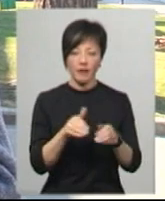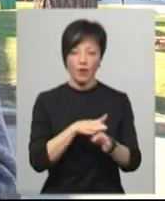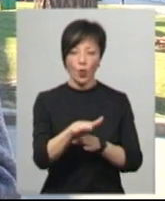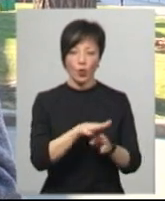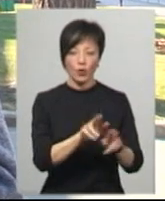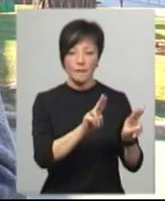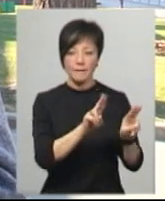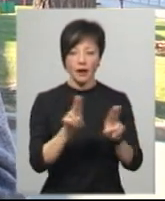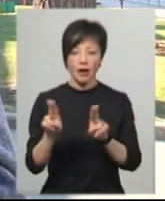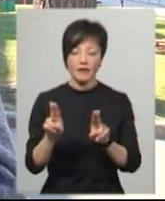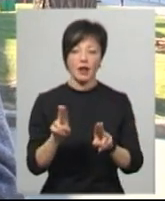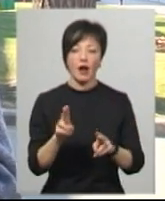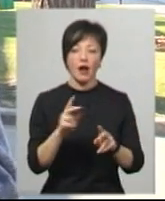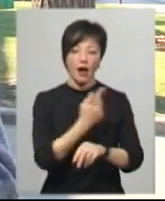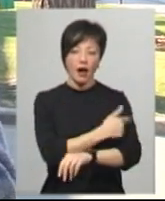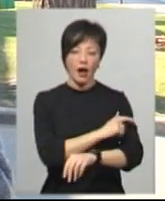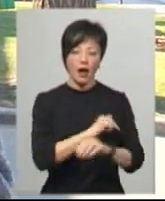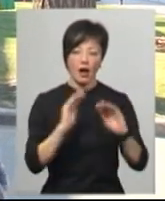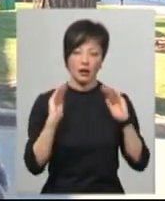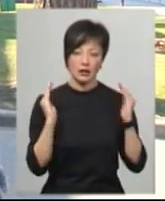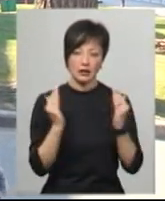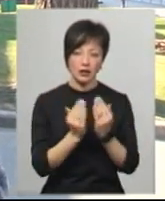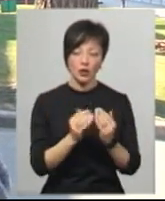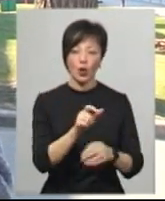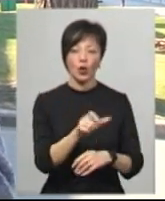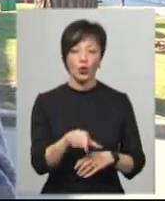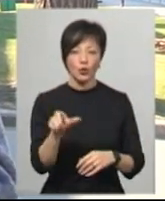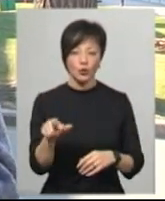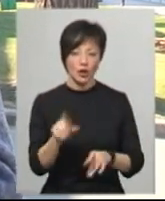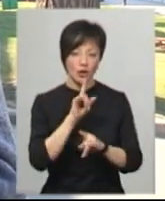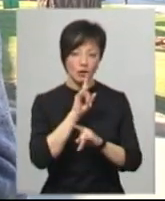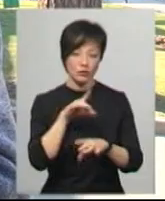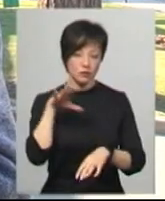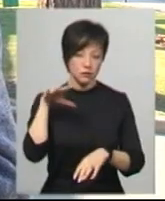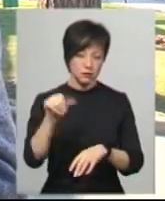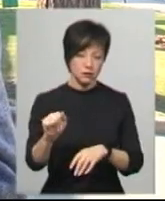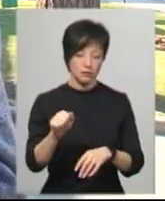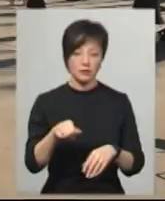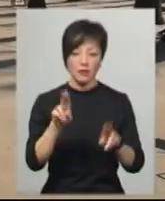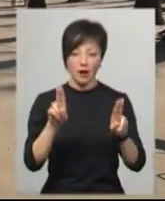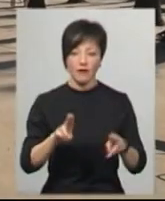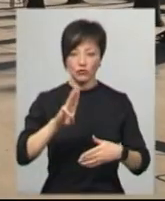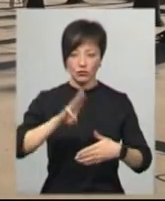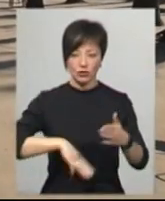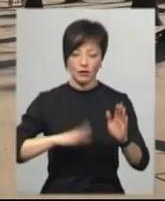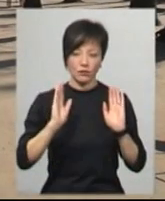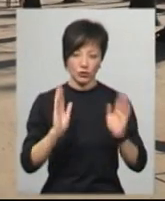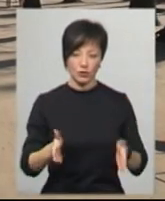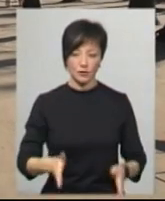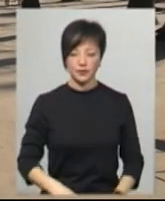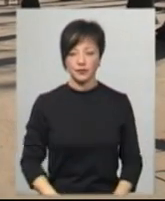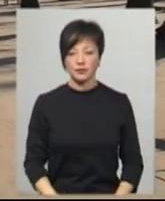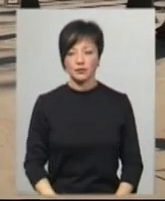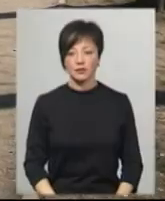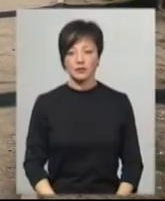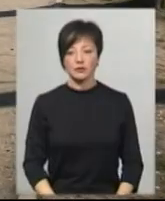дотримання карантину. Люди, які не будуть дотриматися правил, будуть штрафуватися. Леся Бороваць, Олександр